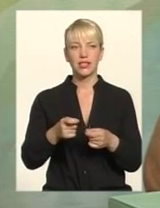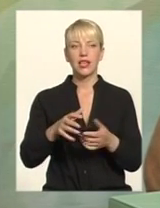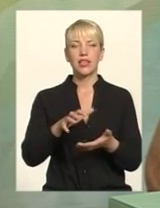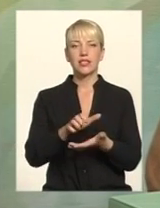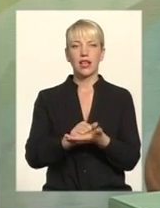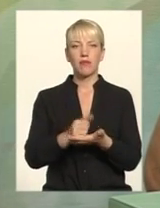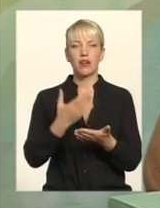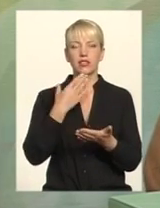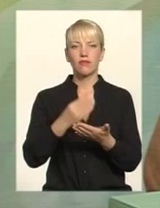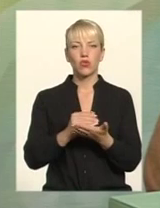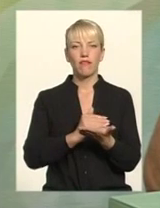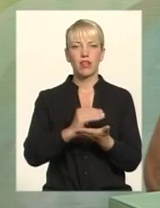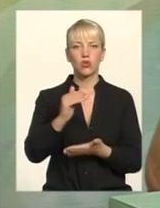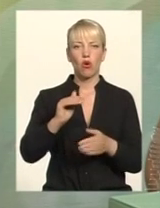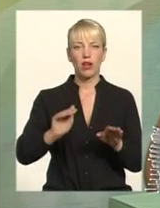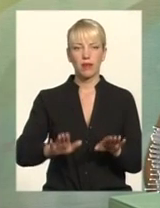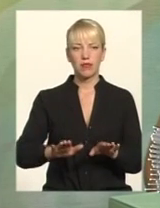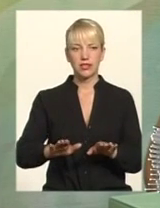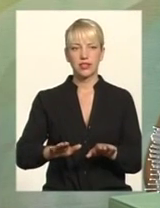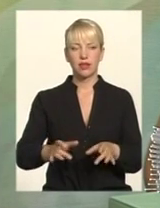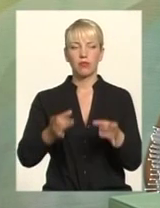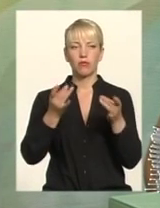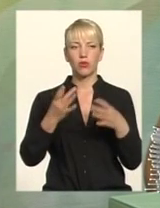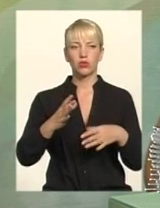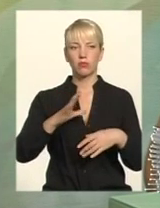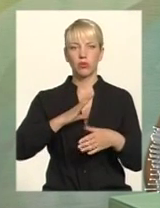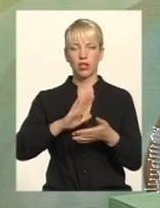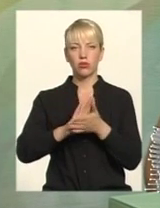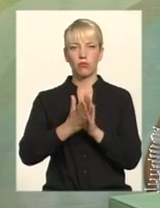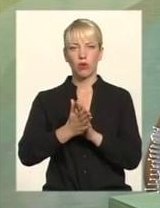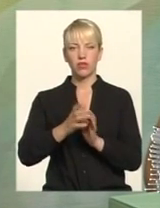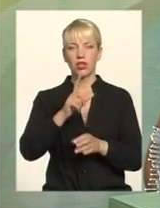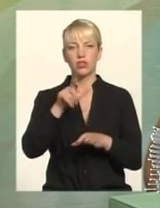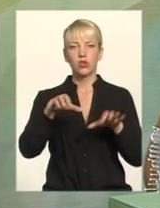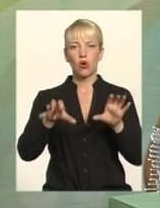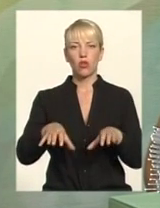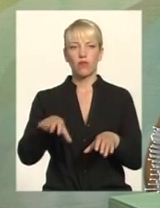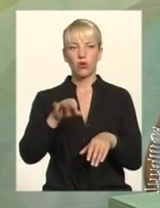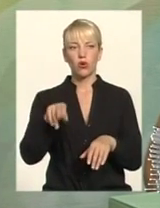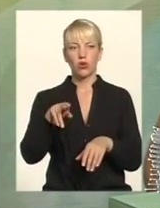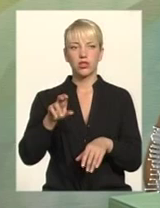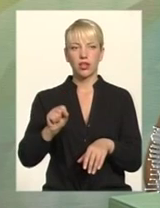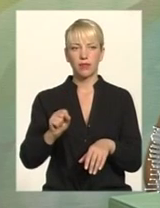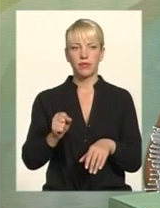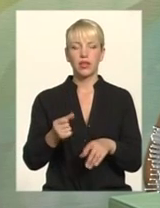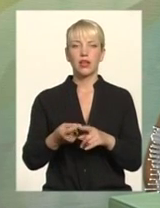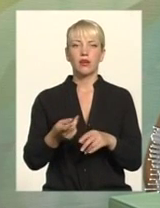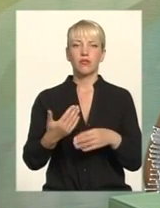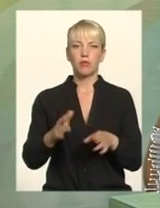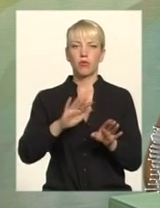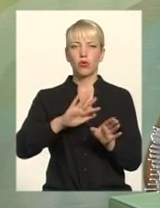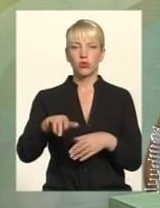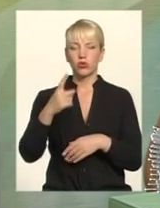своє високе місце Просто була домовленість з головою ОДА, пройшло вже тих 100 днів,